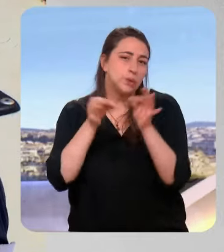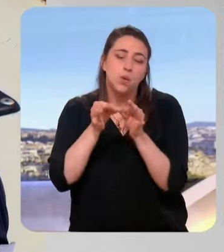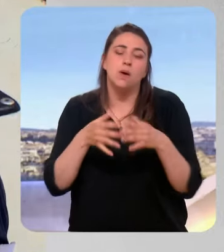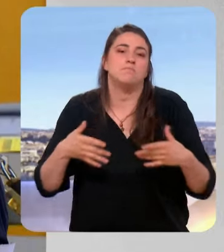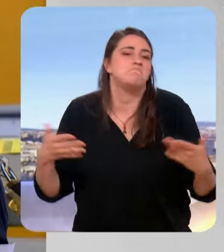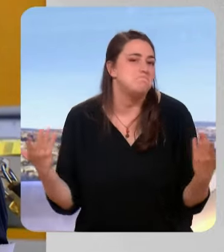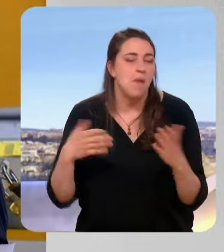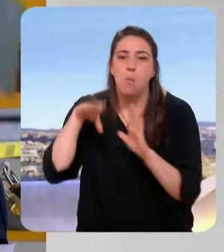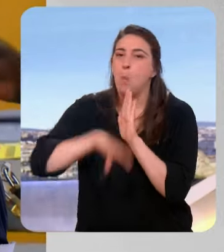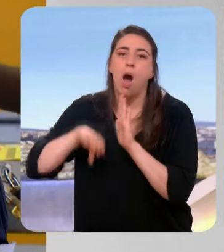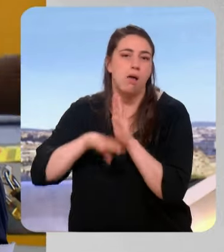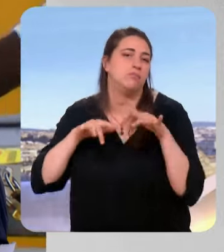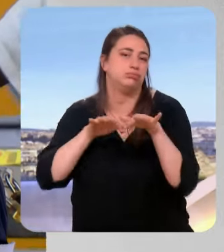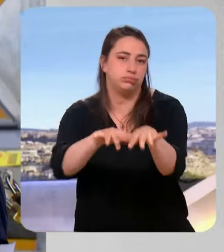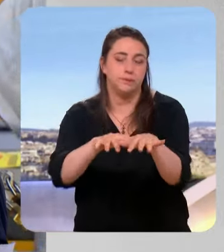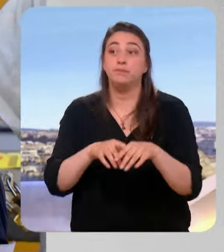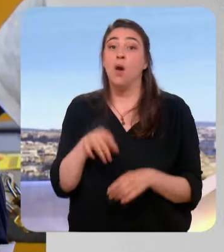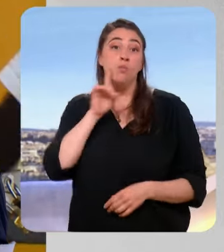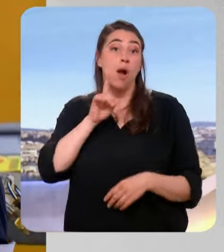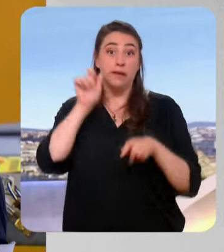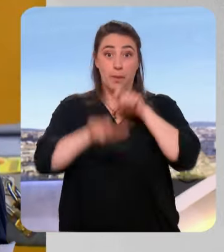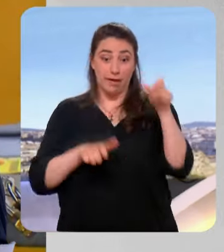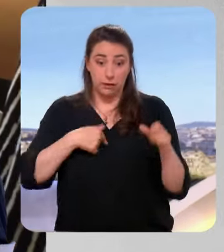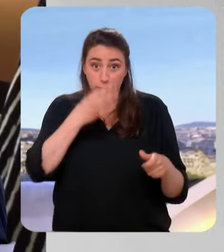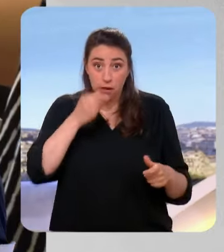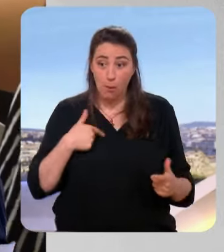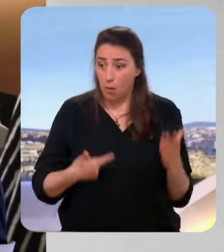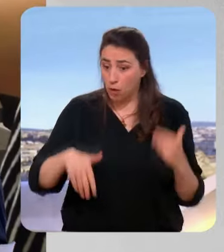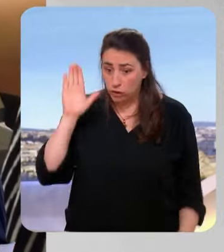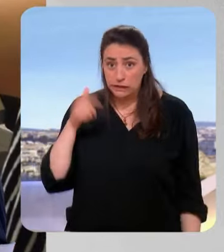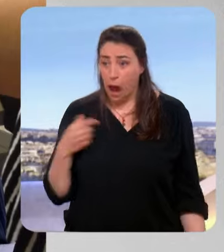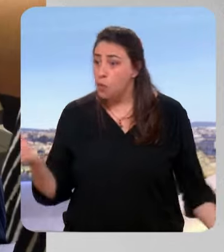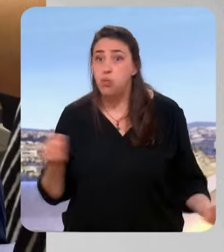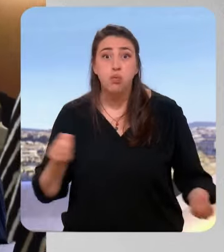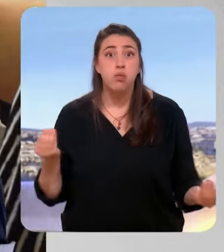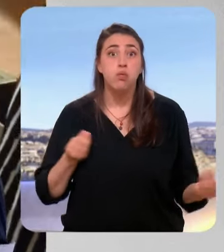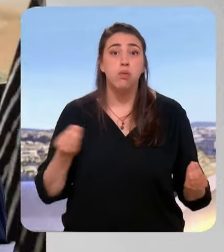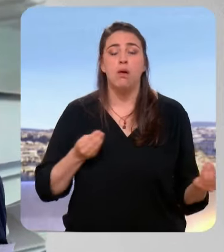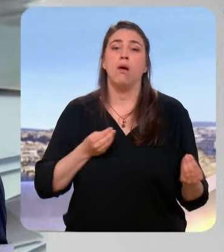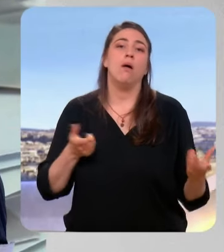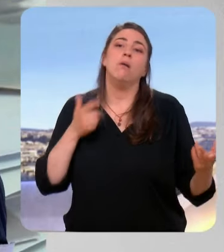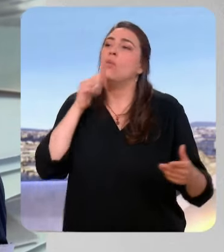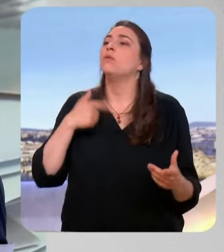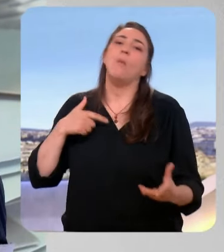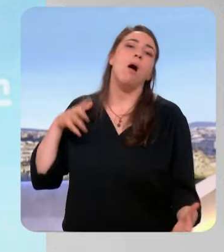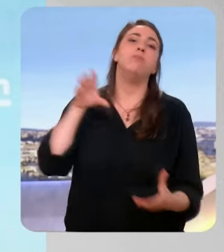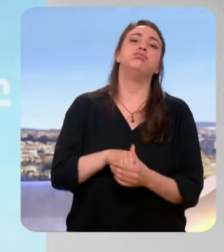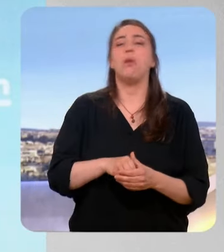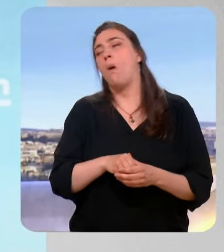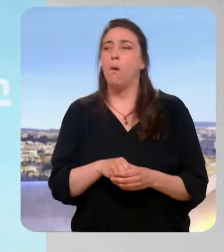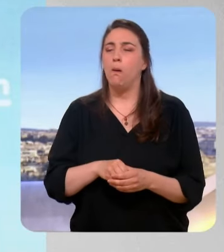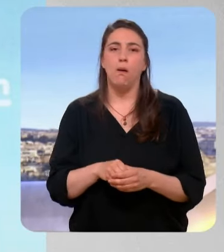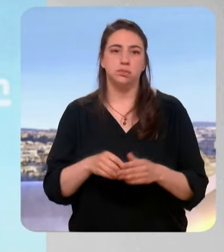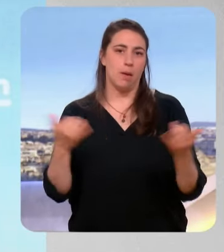orphelins électoralement parce que leur candidat, leur favori a été éliminé, et ne voit plus trop l'intérêt de prendre part au second tour. Là c'est totalement différent,